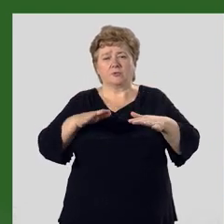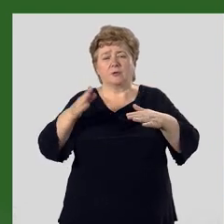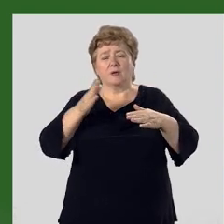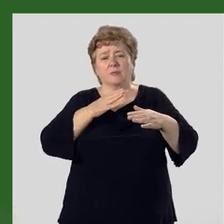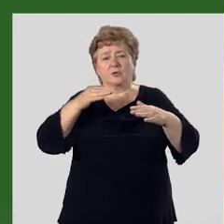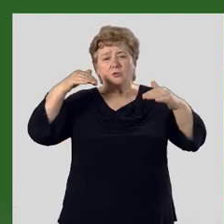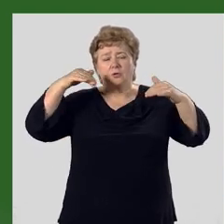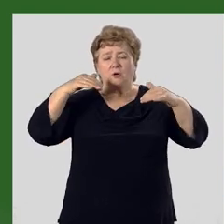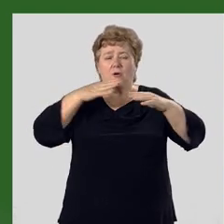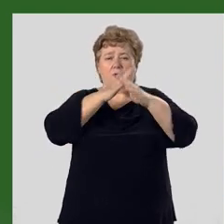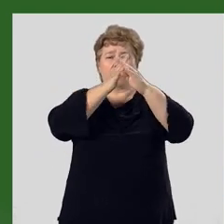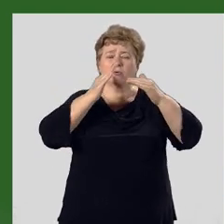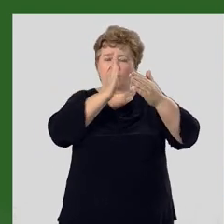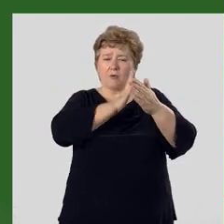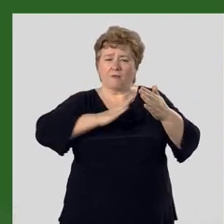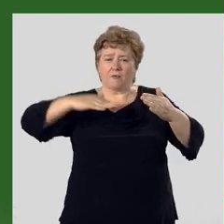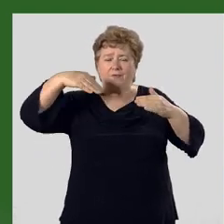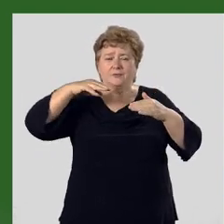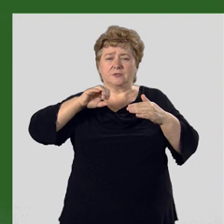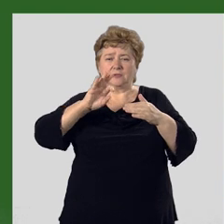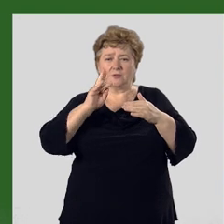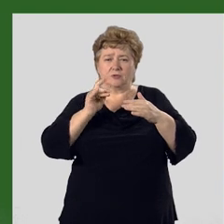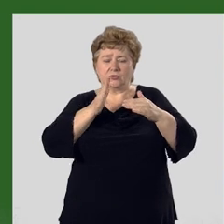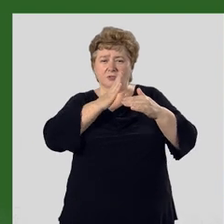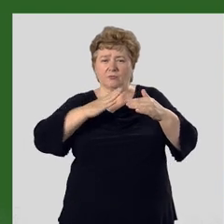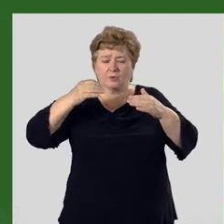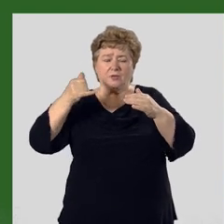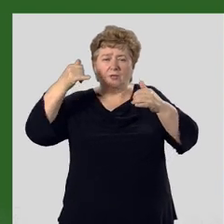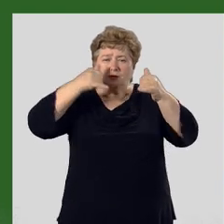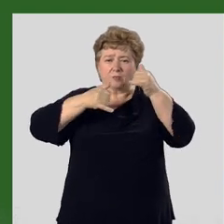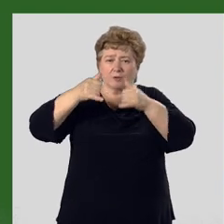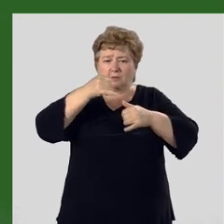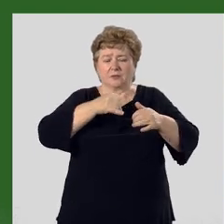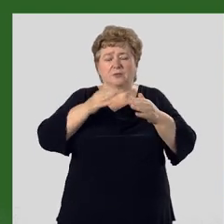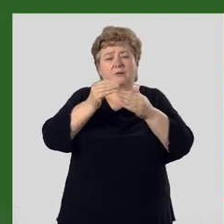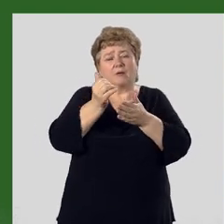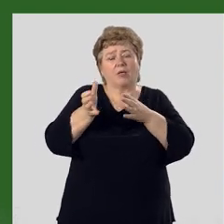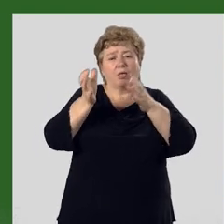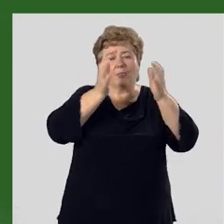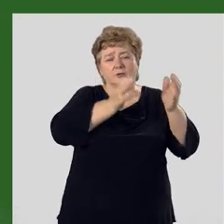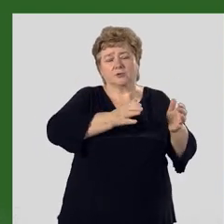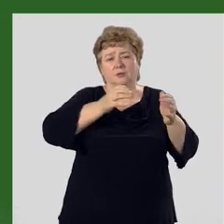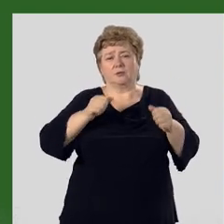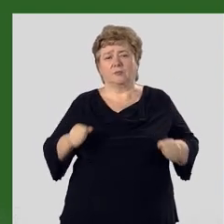межгорные вогнутые тектонические впадины заполнялись отложениями.